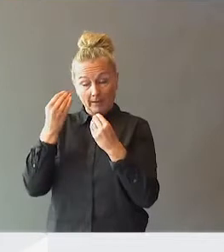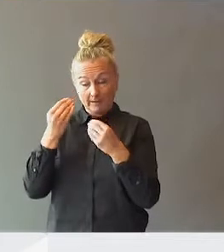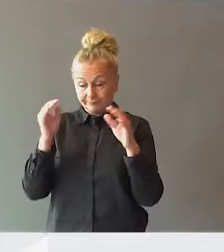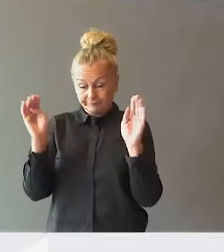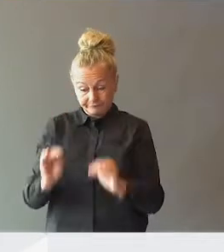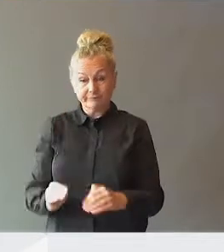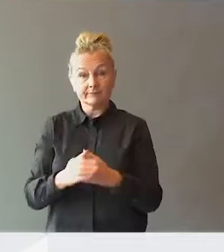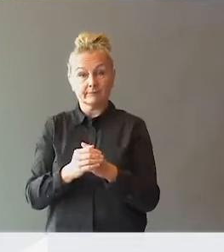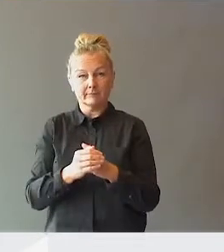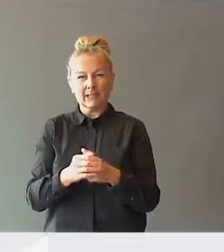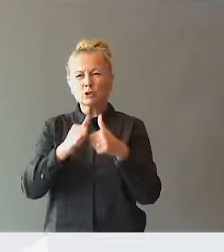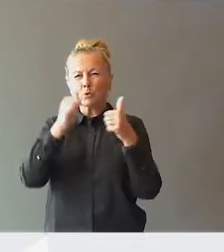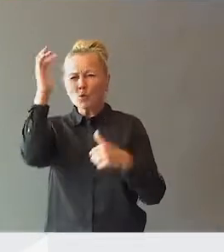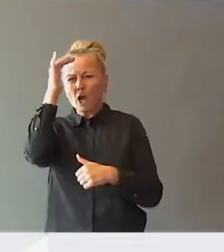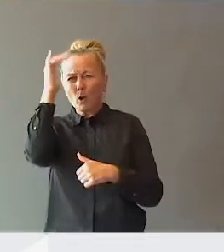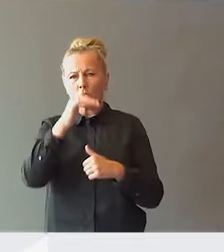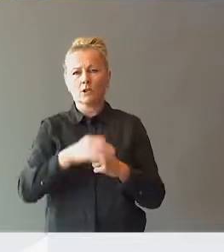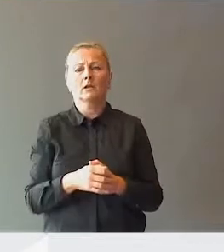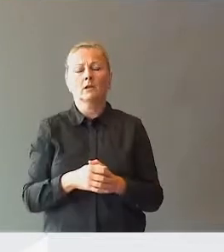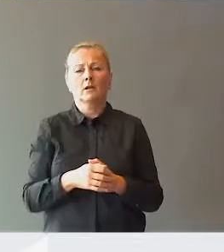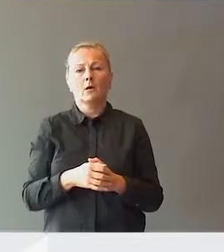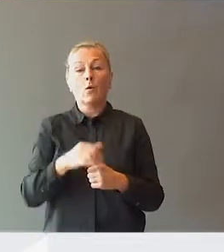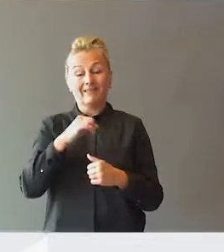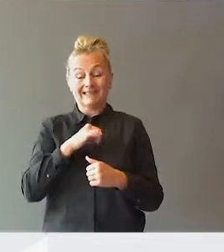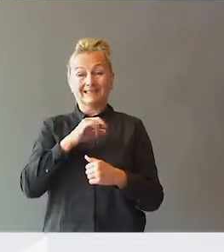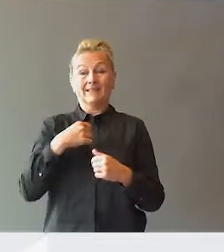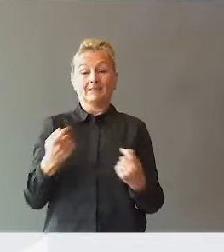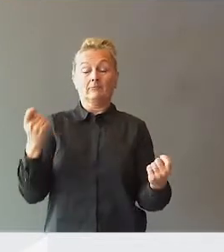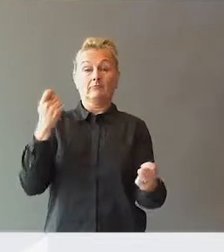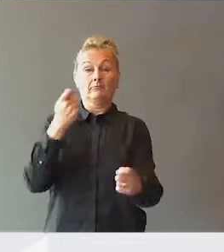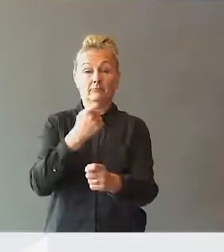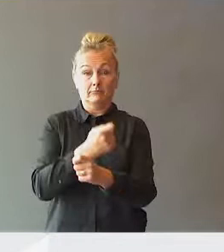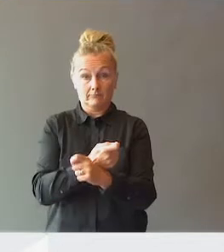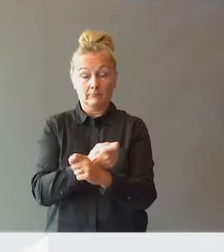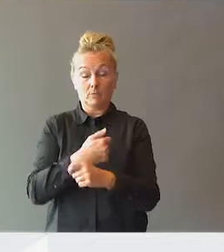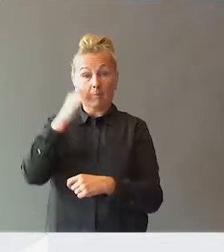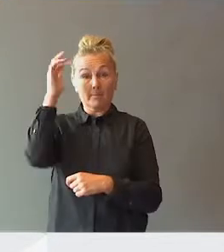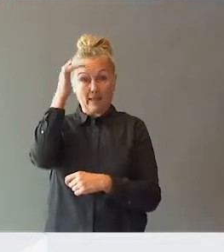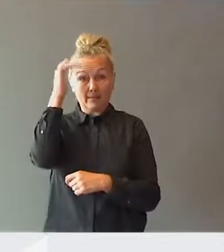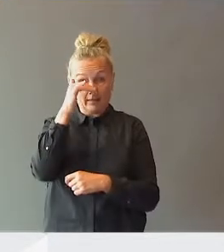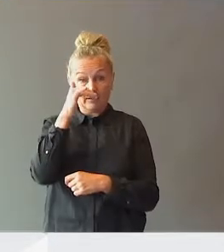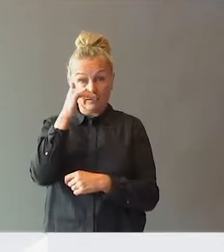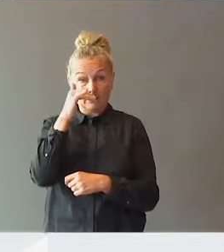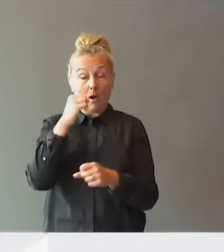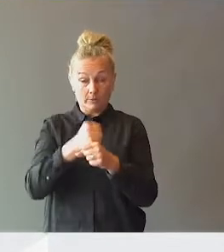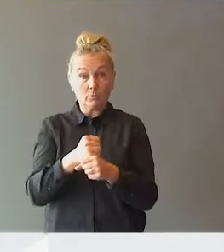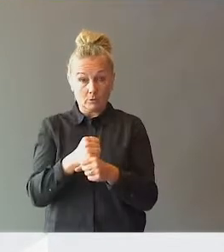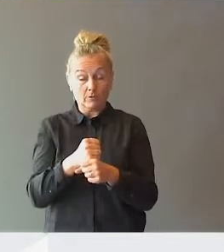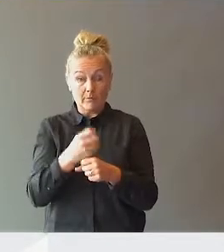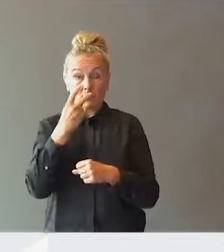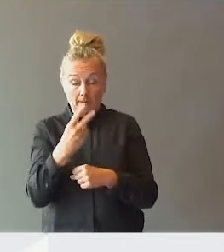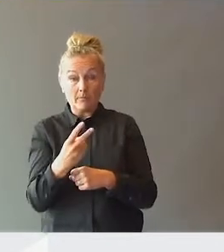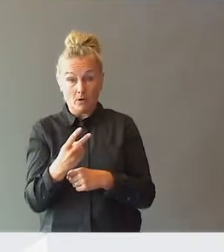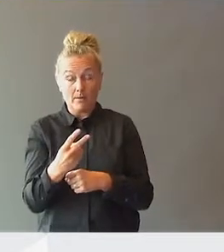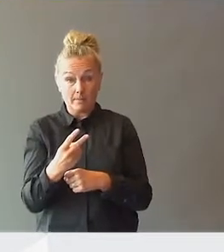Det er et stort tankekors. Og hvis vi skal gjøre endringer, som jeg mener er absolutt, vi må se